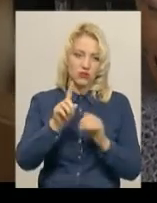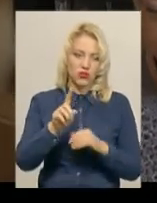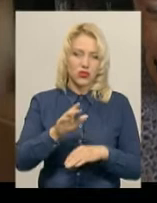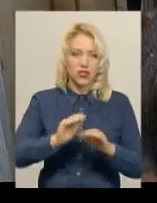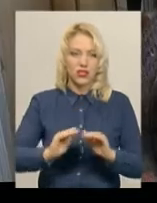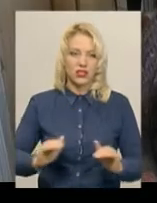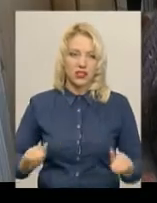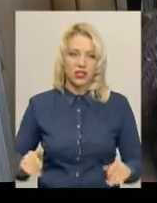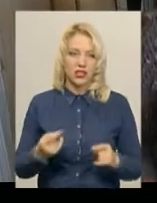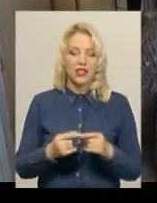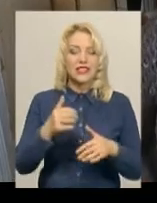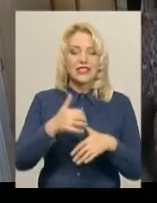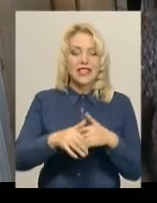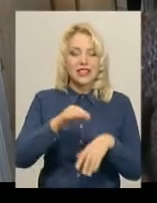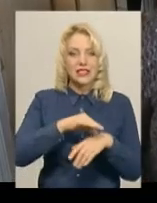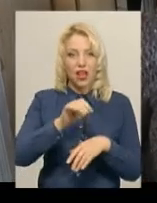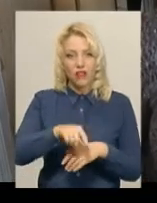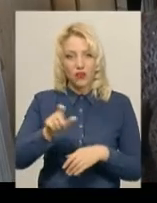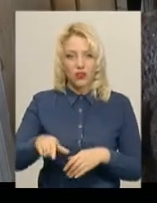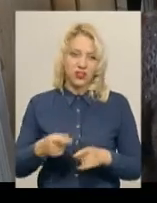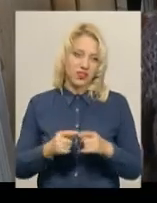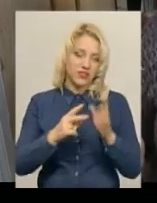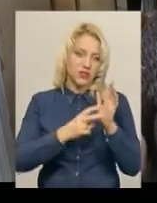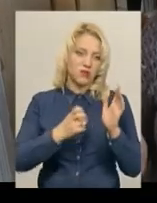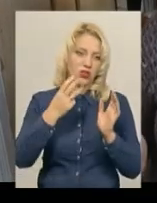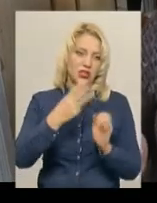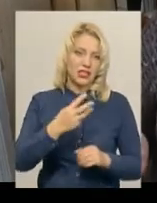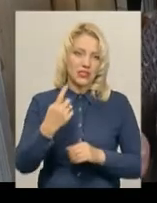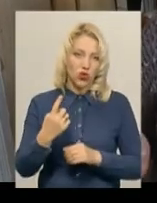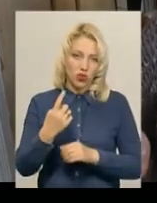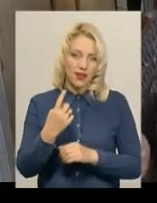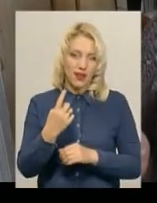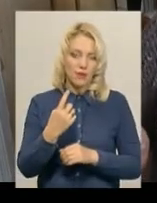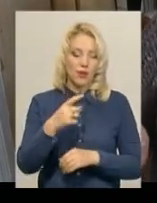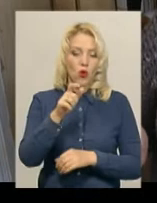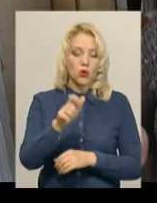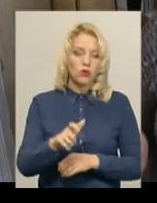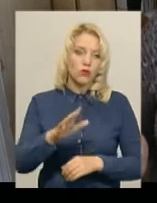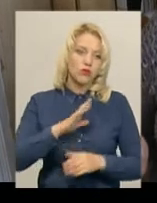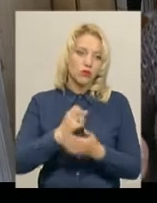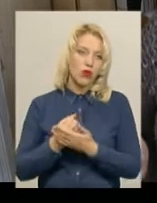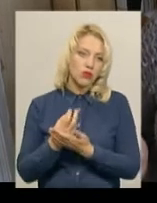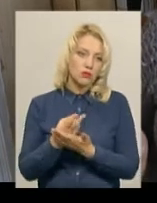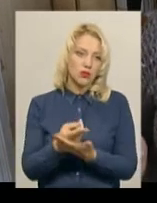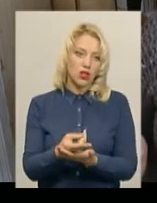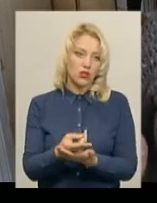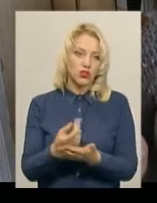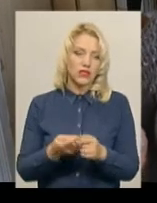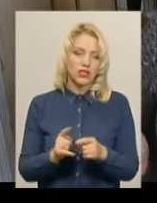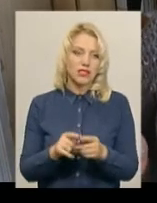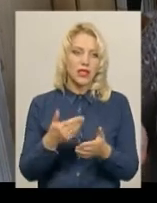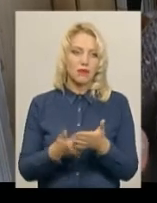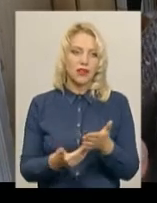діти. Серед захворілих 731 особи були госпіталізовані. Це